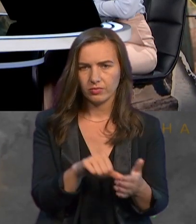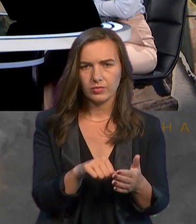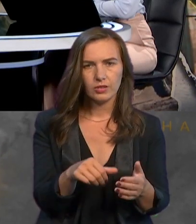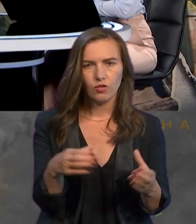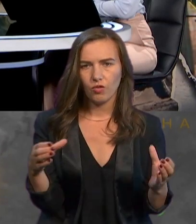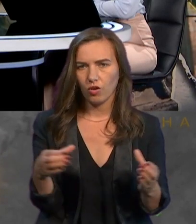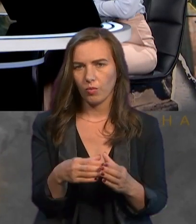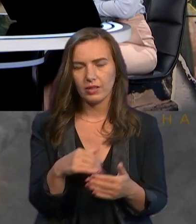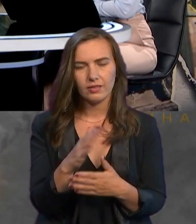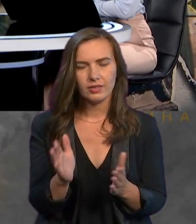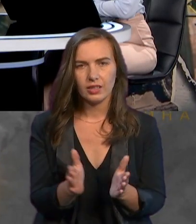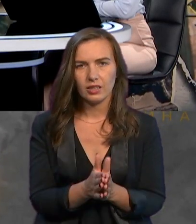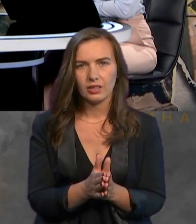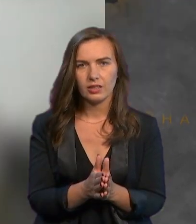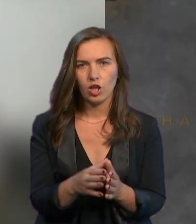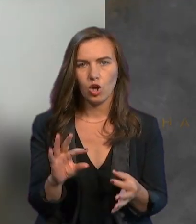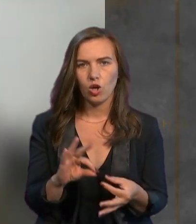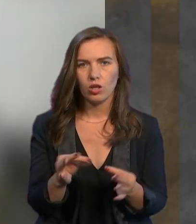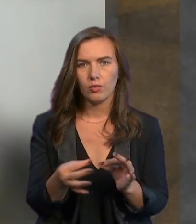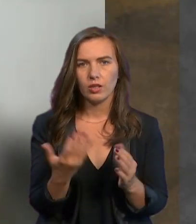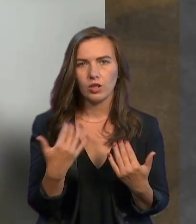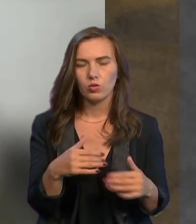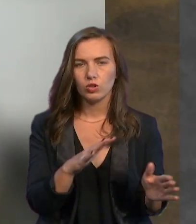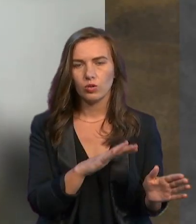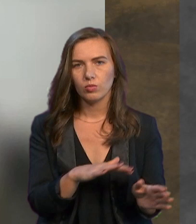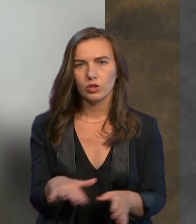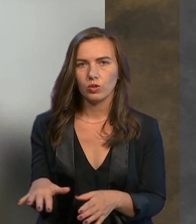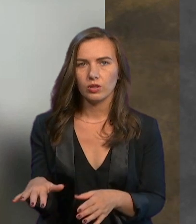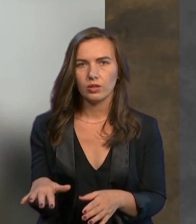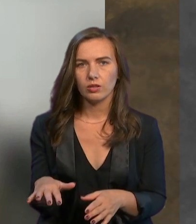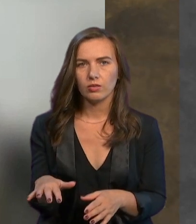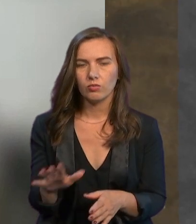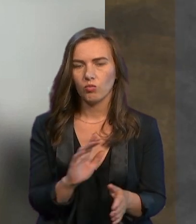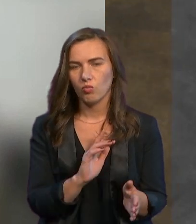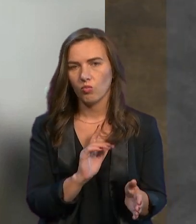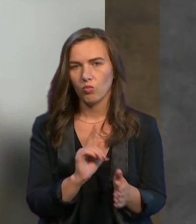фехтувати взагалі, тобто олімпіада вже проходить повз мене.